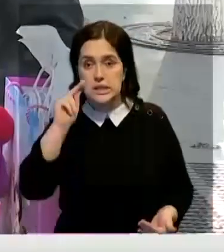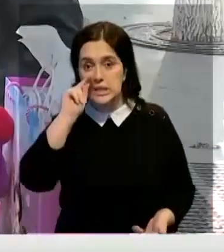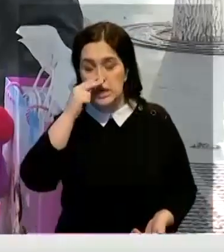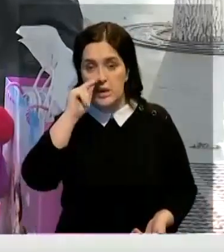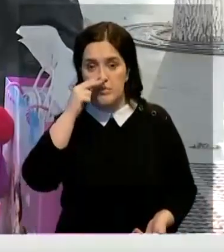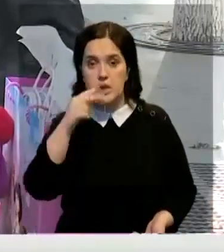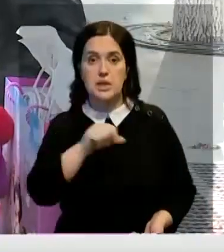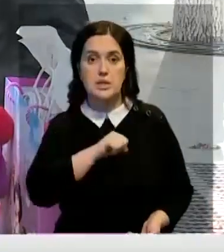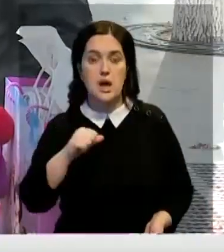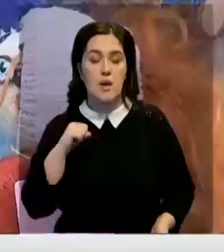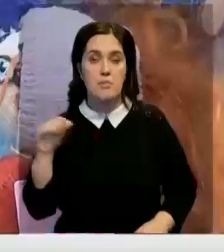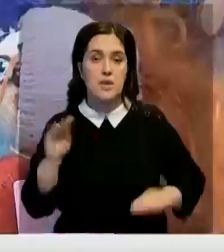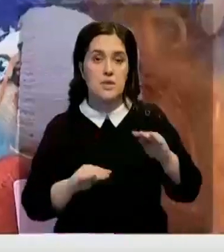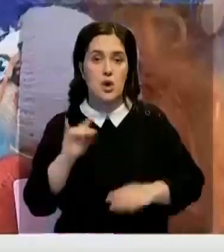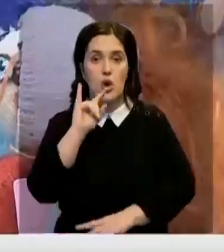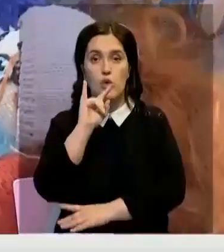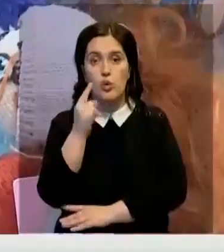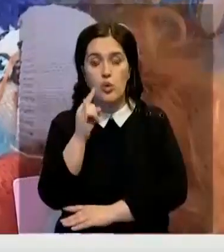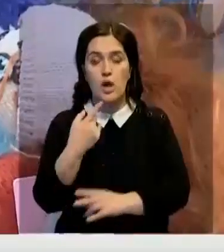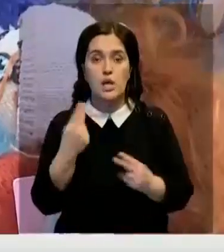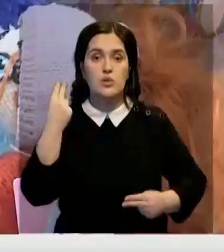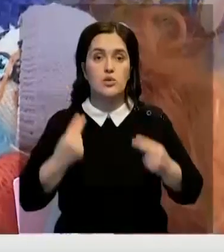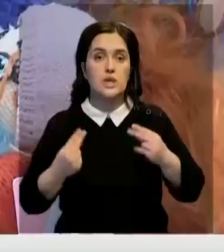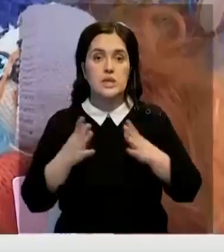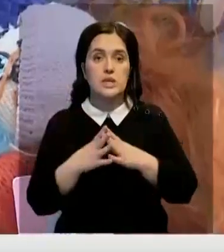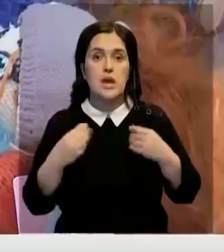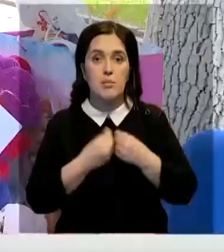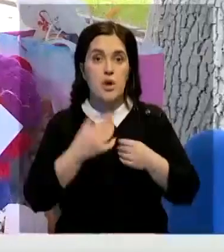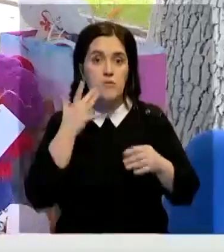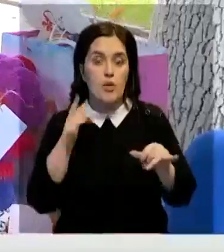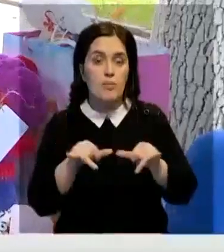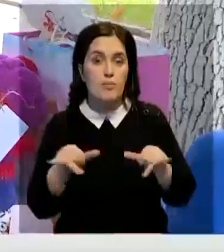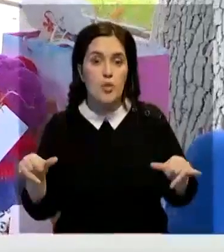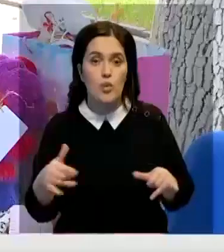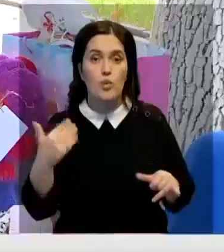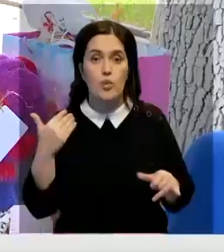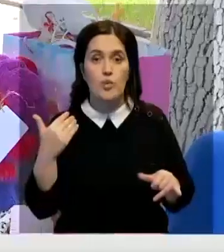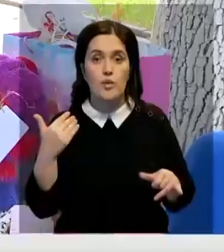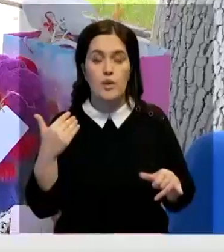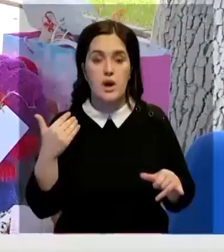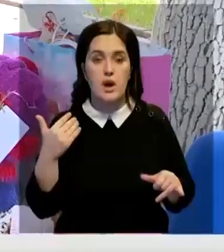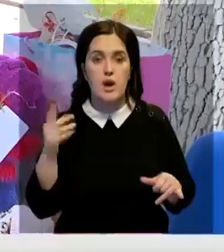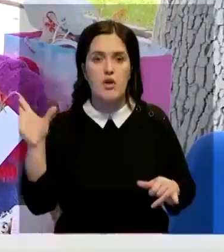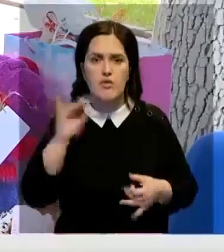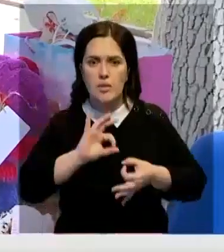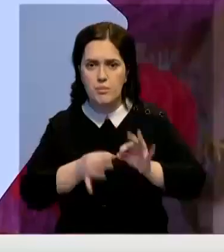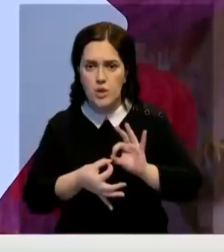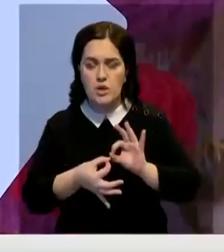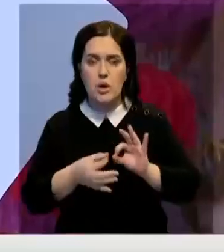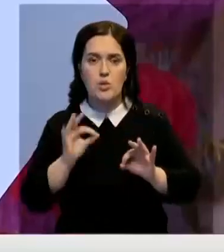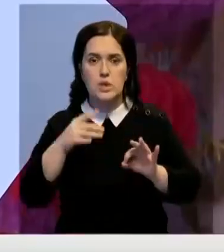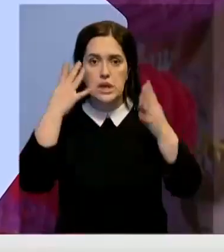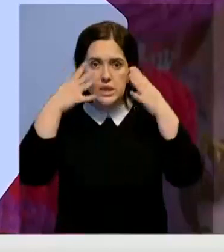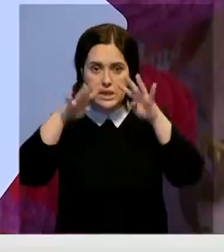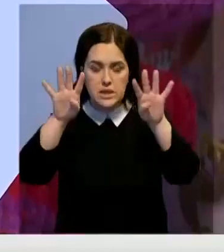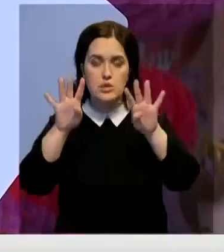Горянова сама создает кукол. Игрушечная семья постоянно увеличивается. У ее подопечных продумано все до мелочей. От ресниц